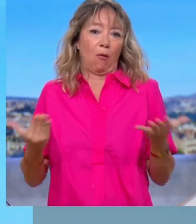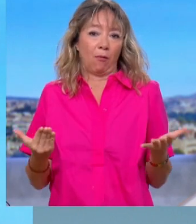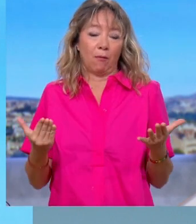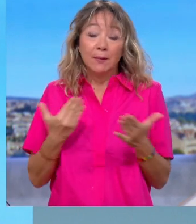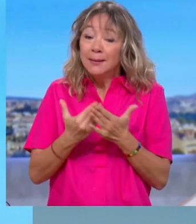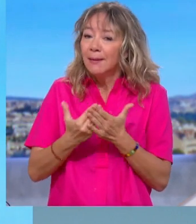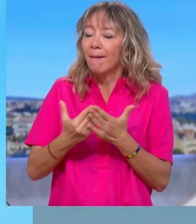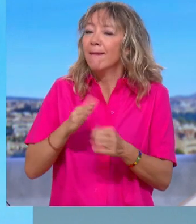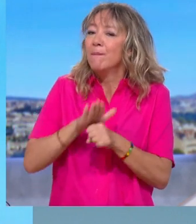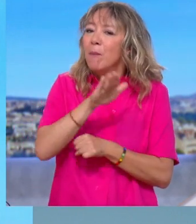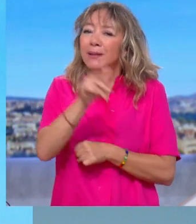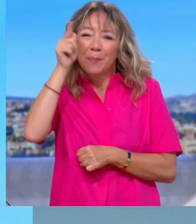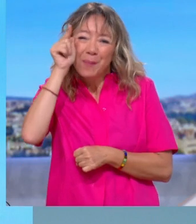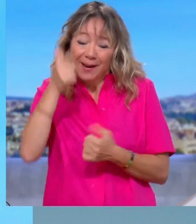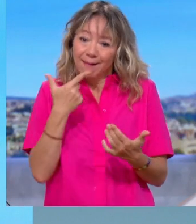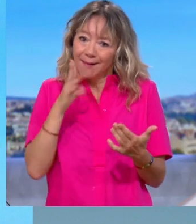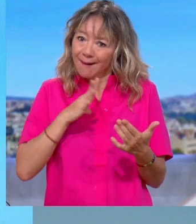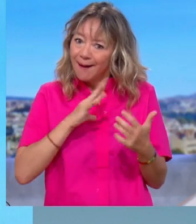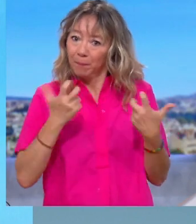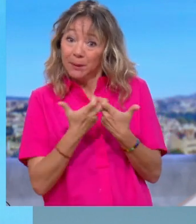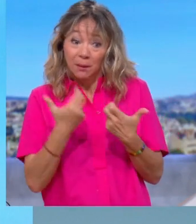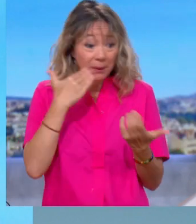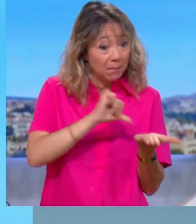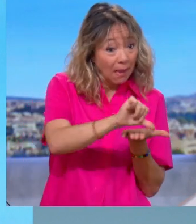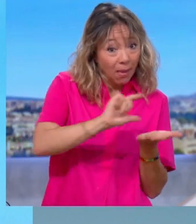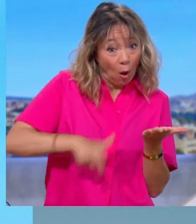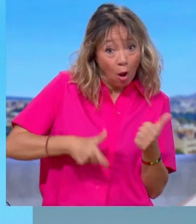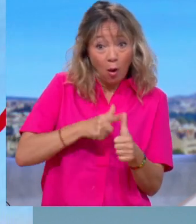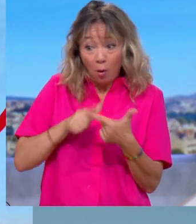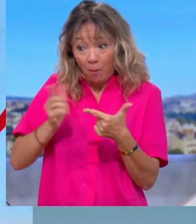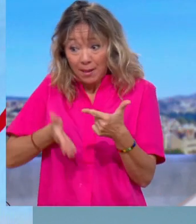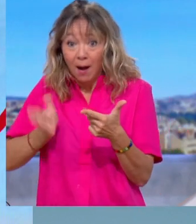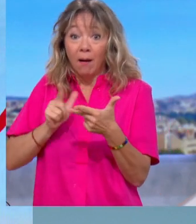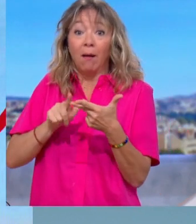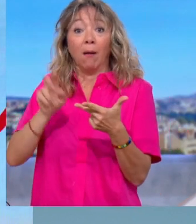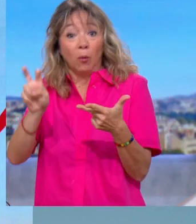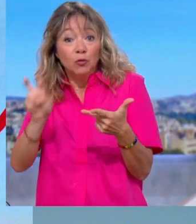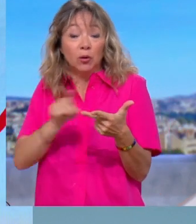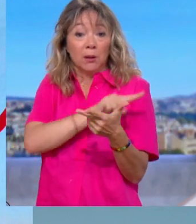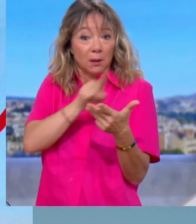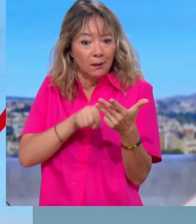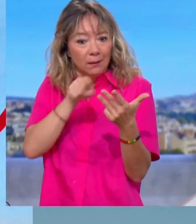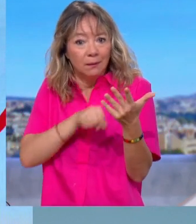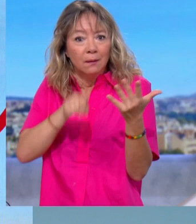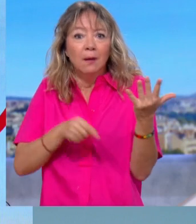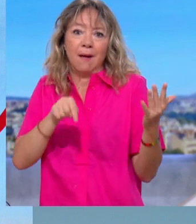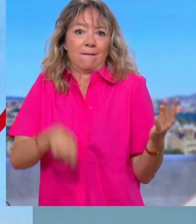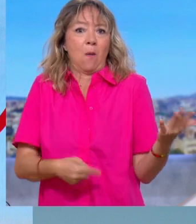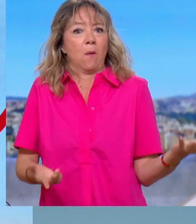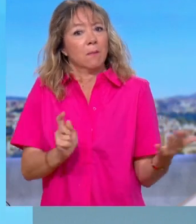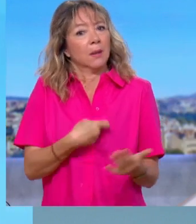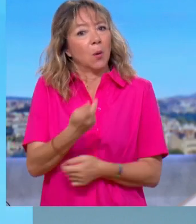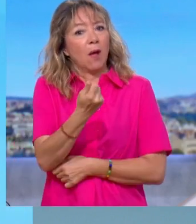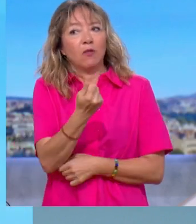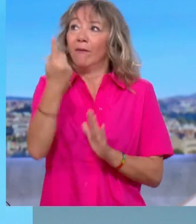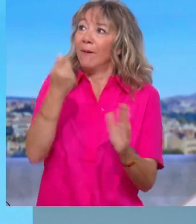républicaine, elle a un coût. Si vous voulez payer l'école, l'hôpital, si vous voulez faire en sorte que la transition écologique se réalise, forcément, il faut que l'argent